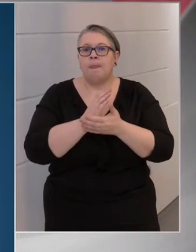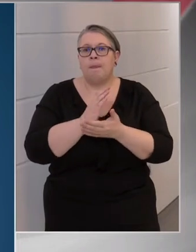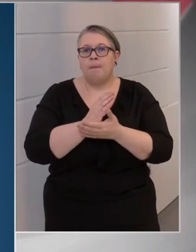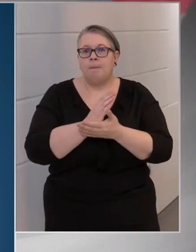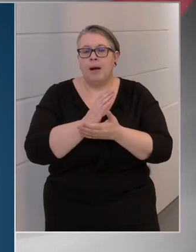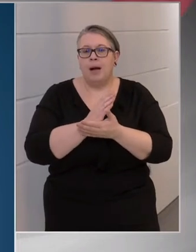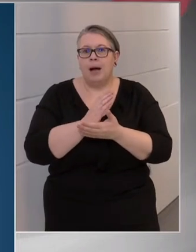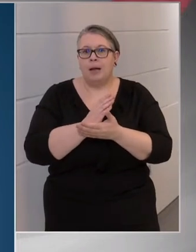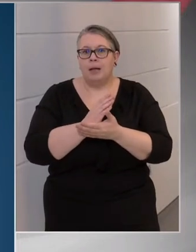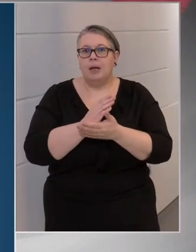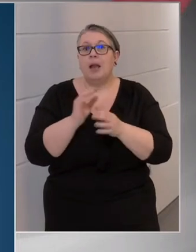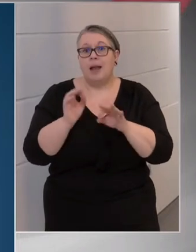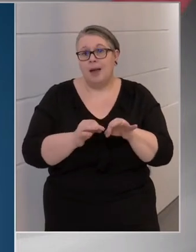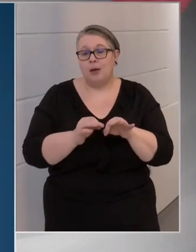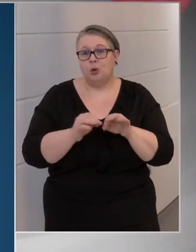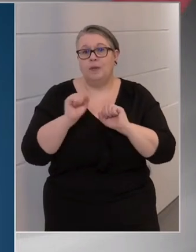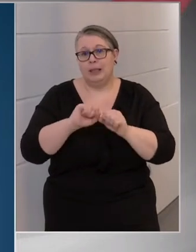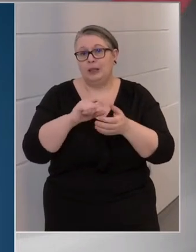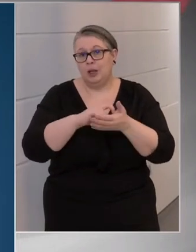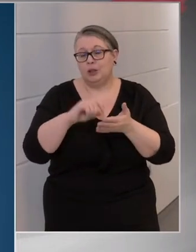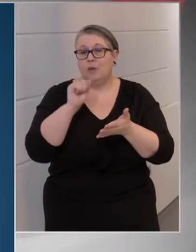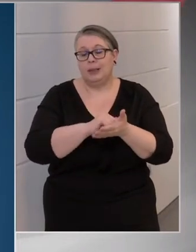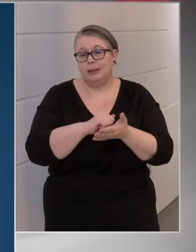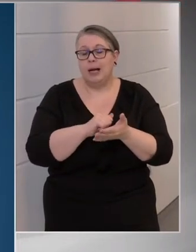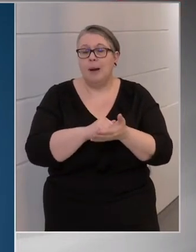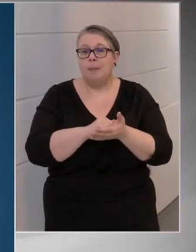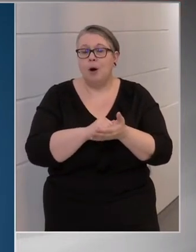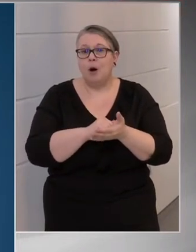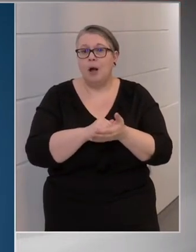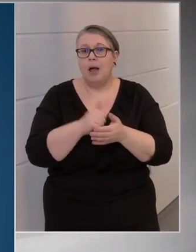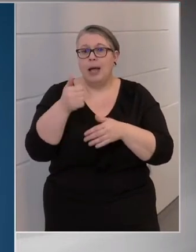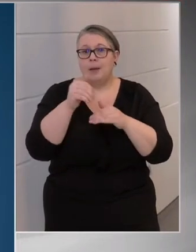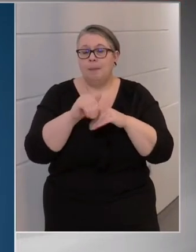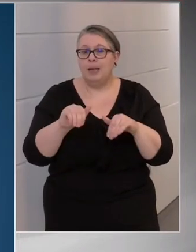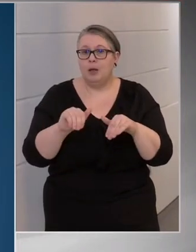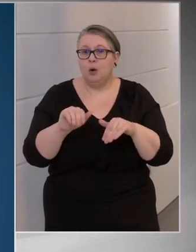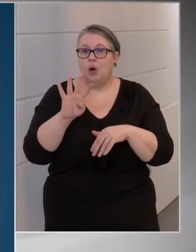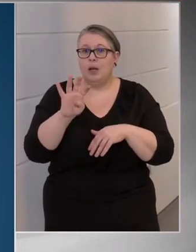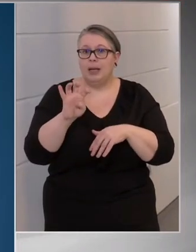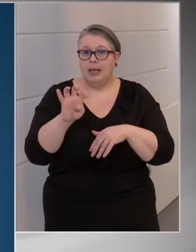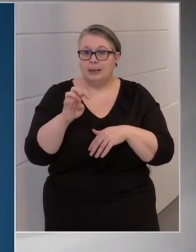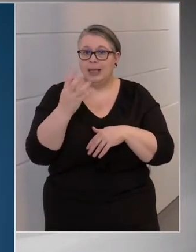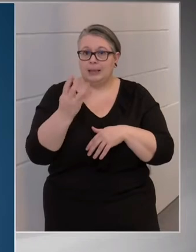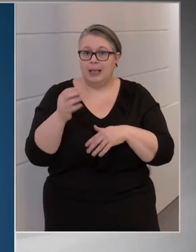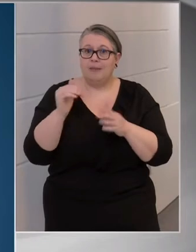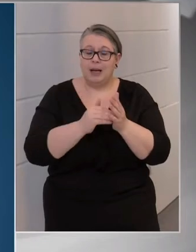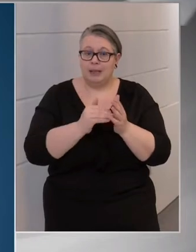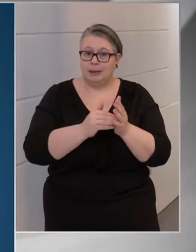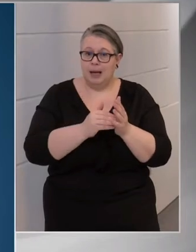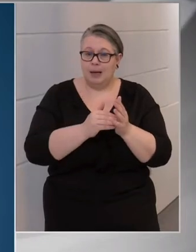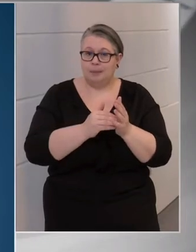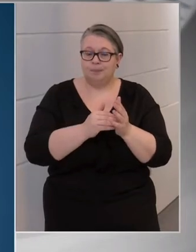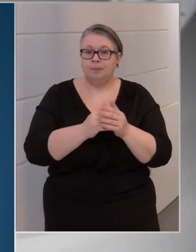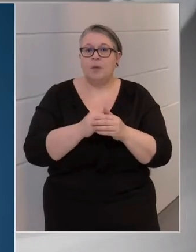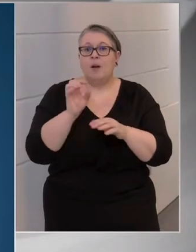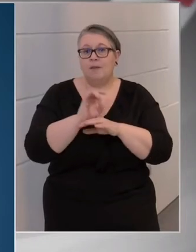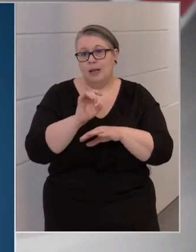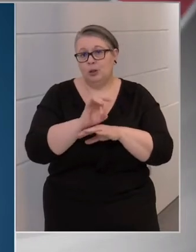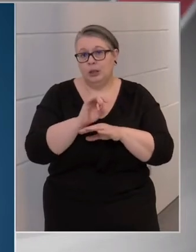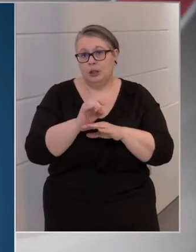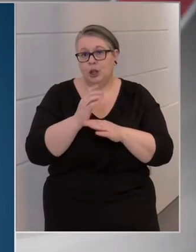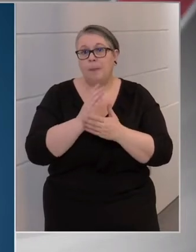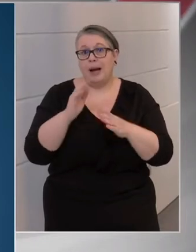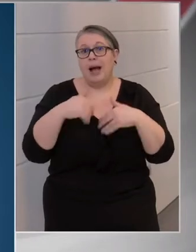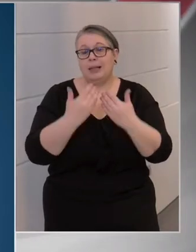legyártott védettségigazolványok száma az 1.440.000, fertőzésen